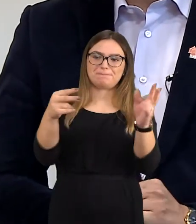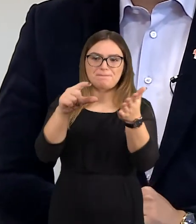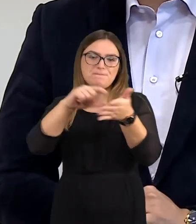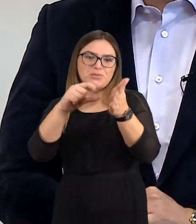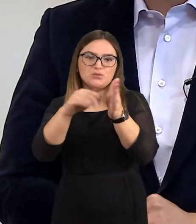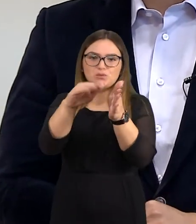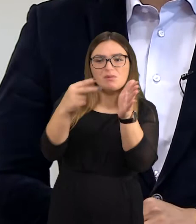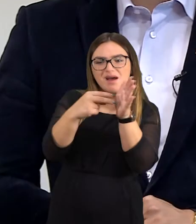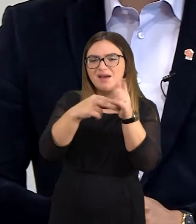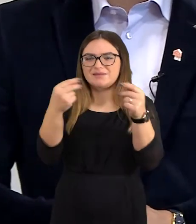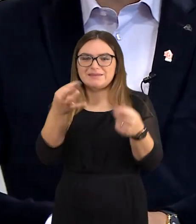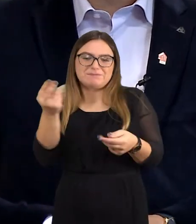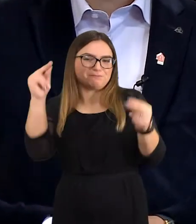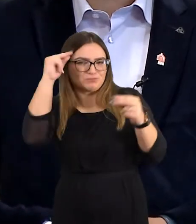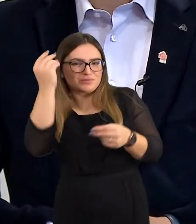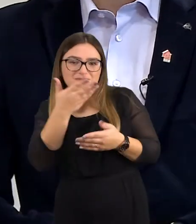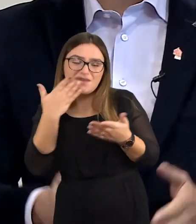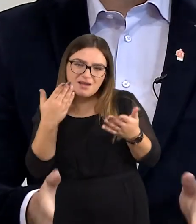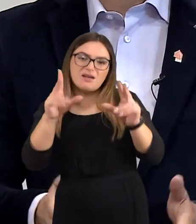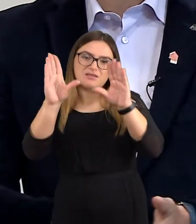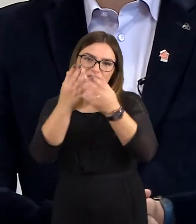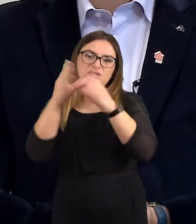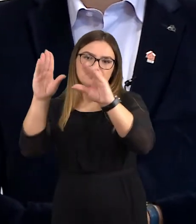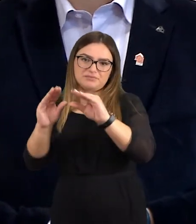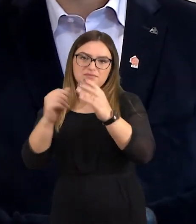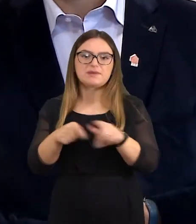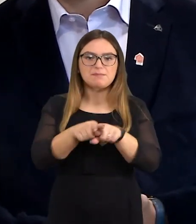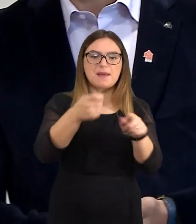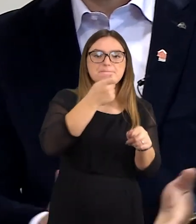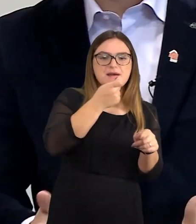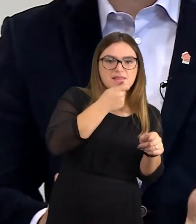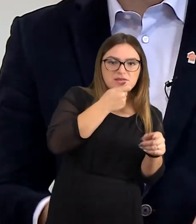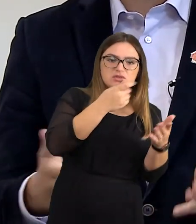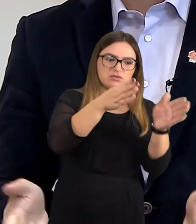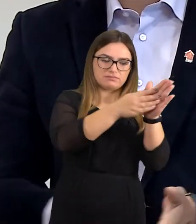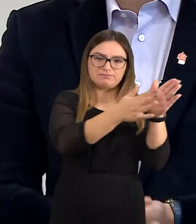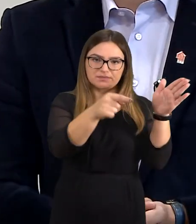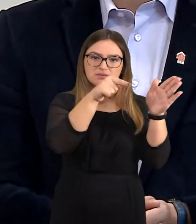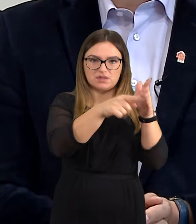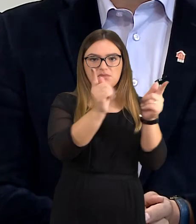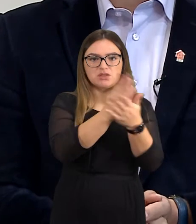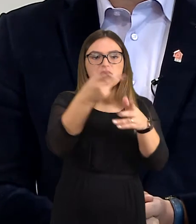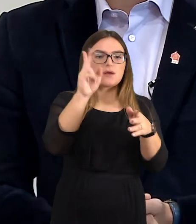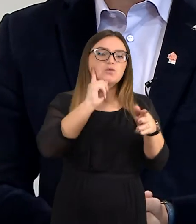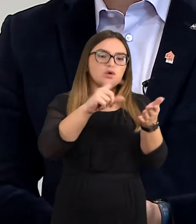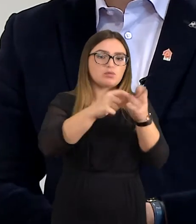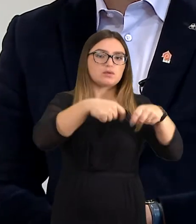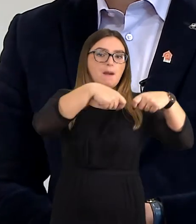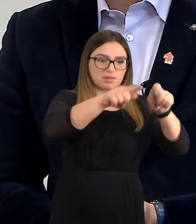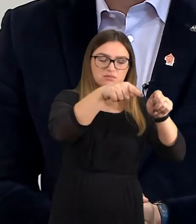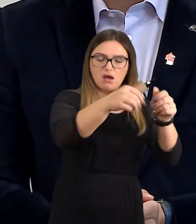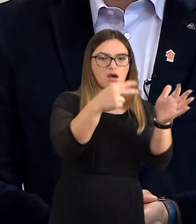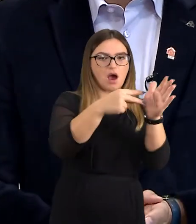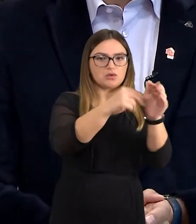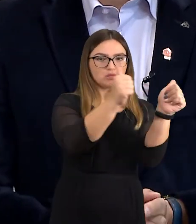Ir nuo vasario iki balandžio 15, va šitas tarpsnis, kas nori parduoti, ypač tada reiškia gali gaut geriausias